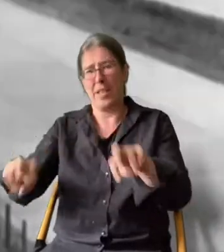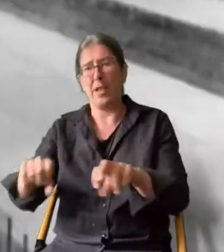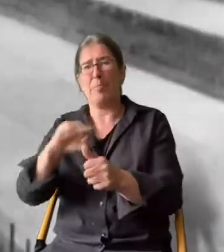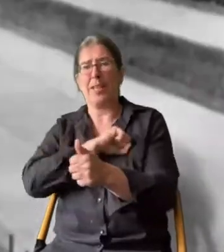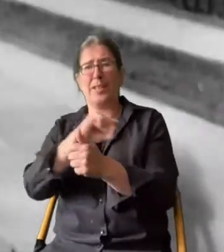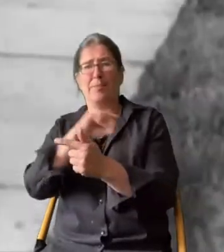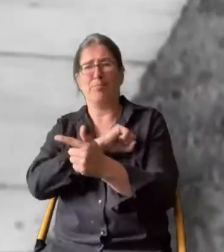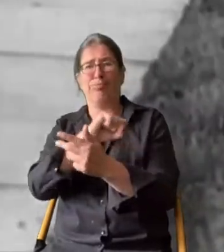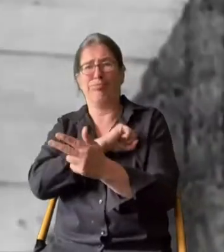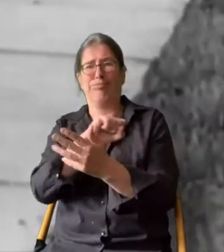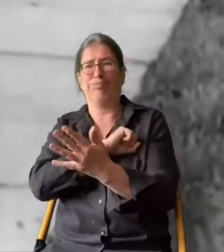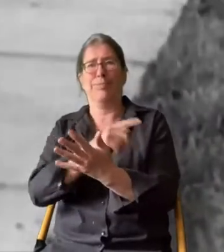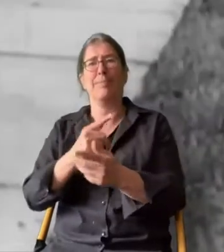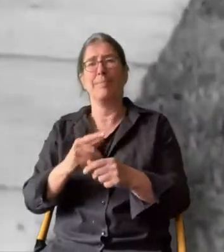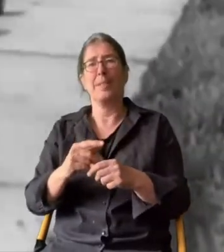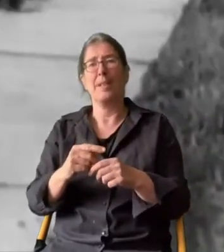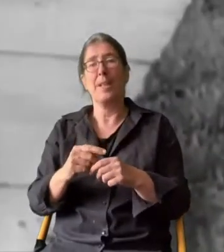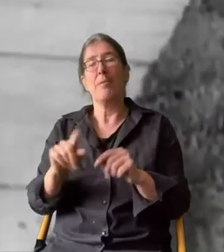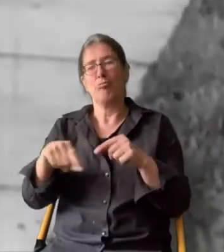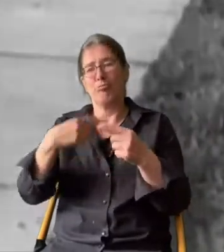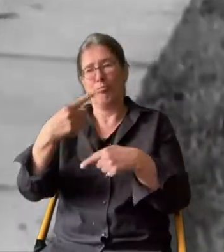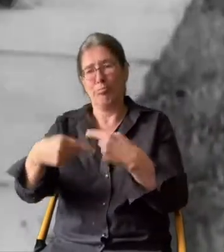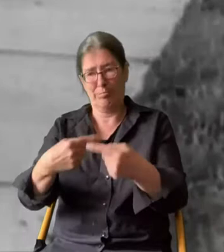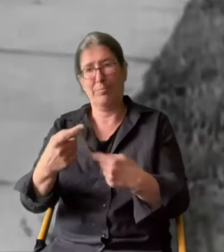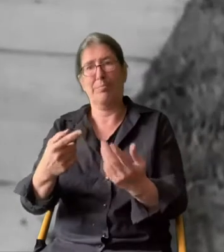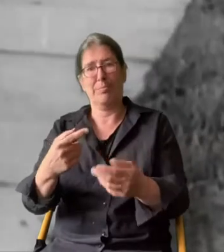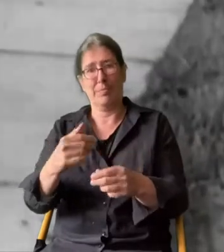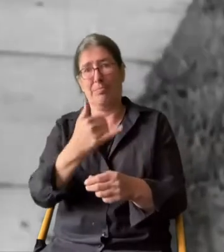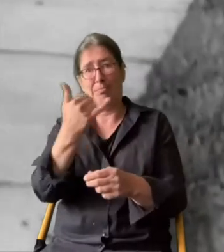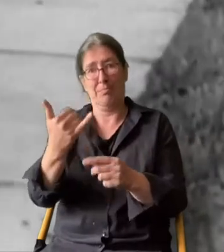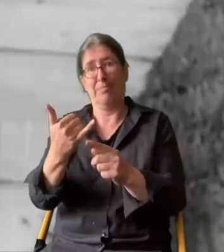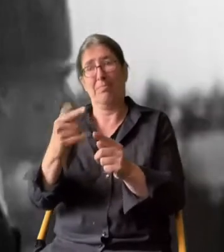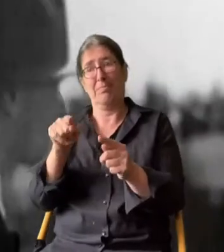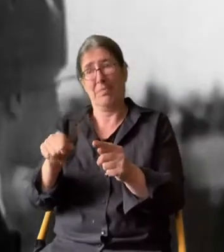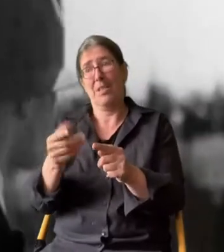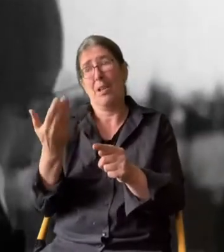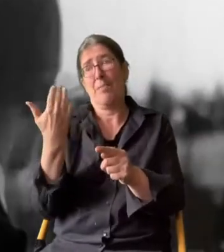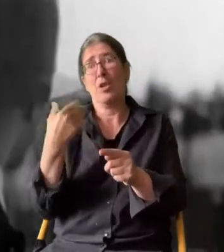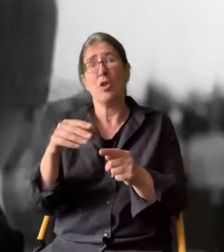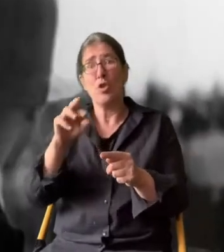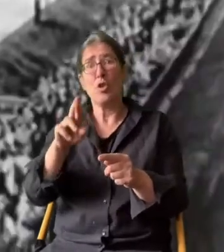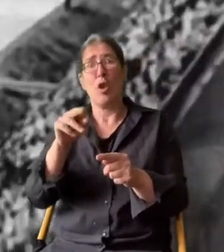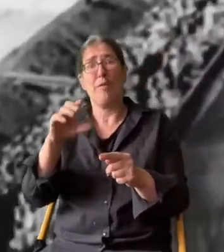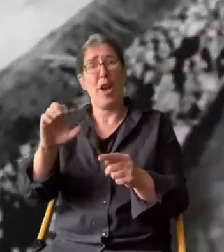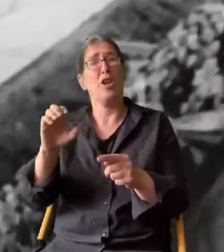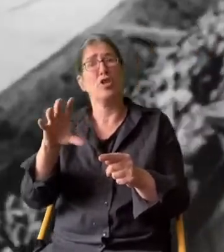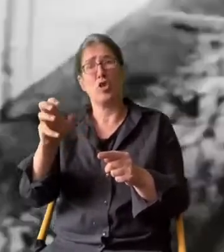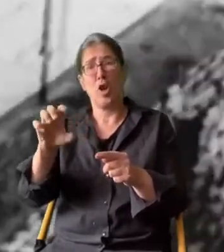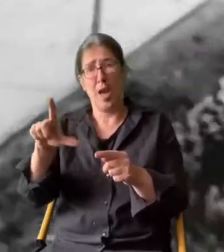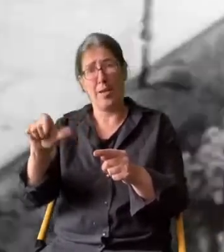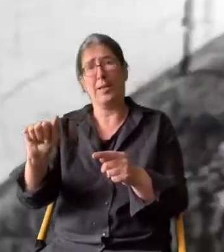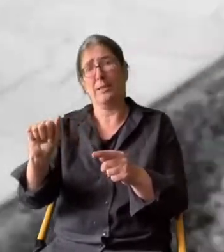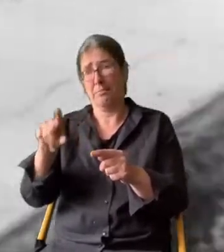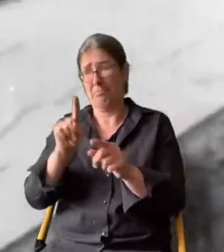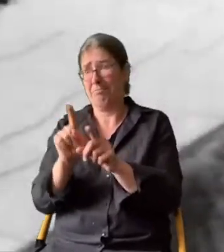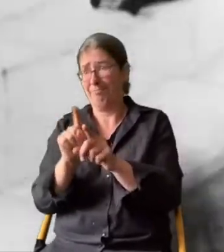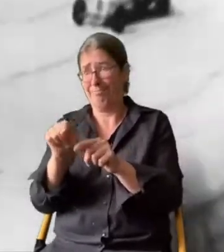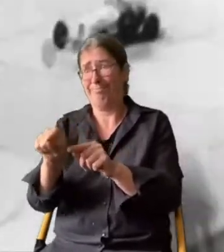Mercedes-Benz siegt. In den kommenden Jahren wird Rudolf Caracciola der Michael Schuhmacher seiner Zeit sein.